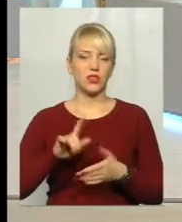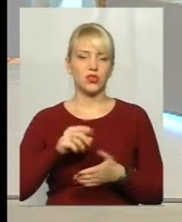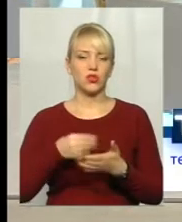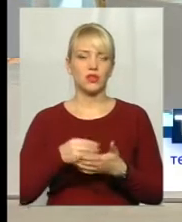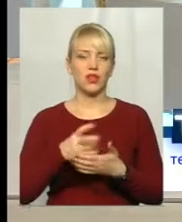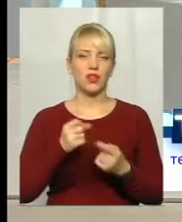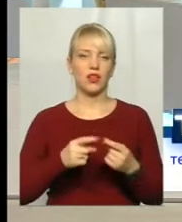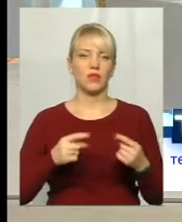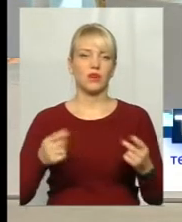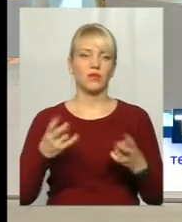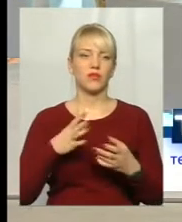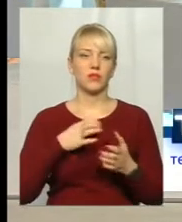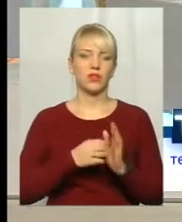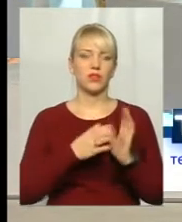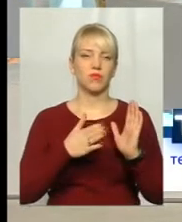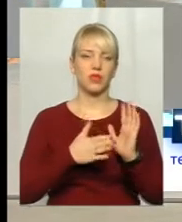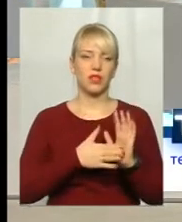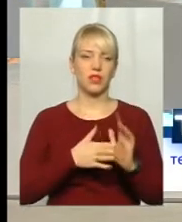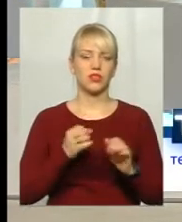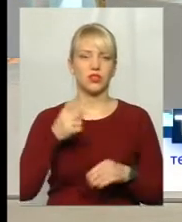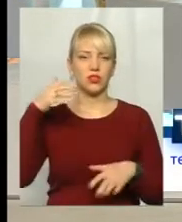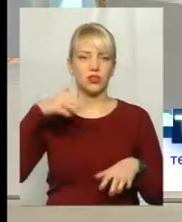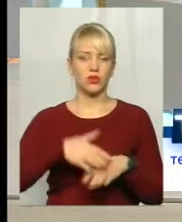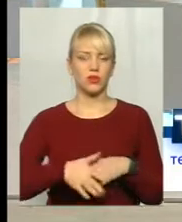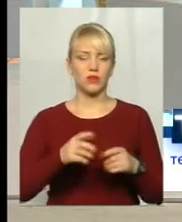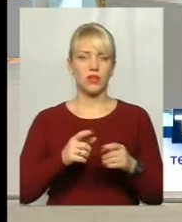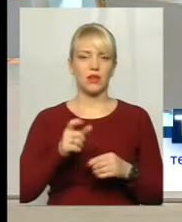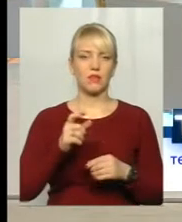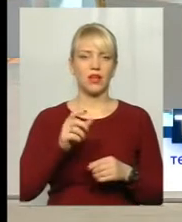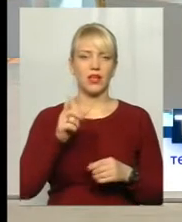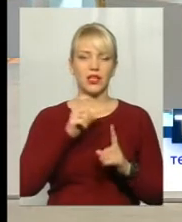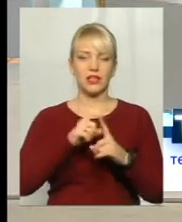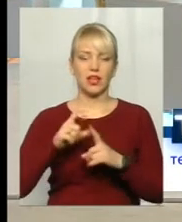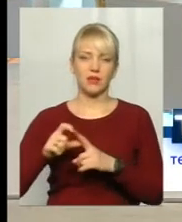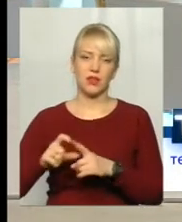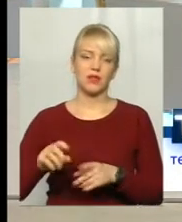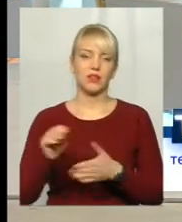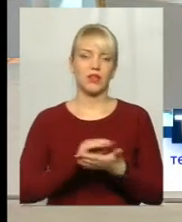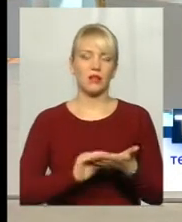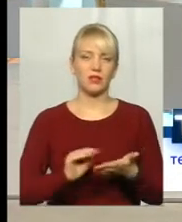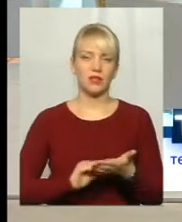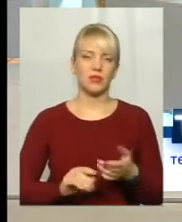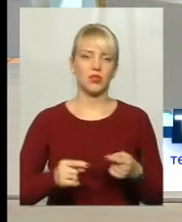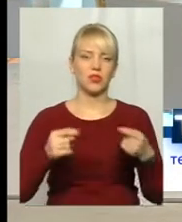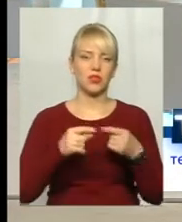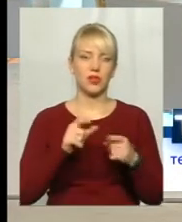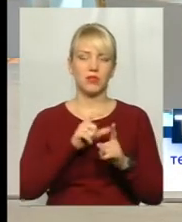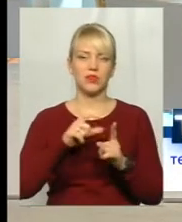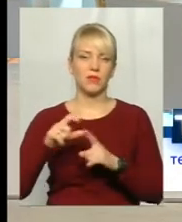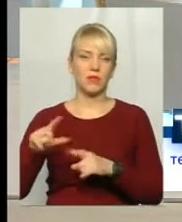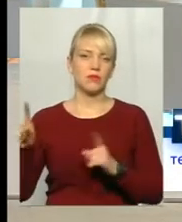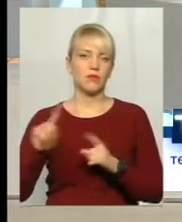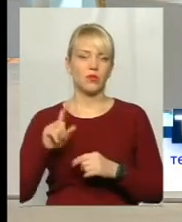мають бути позначені зрозумілими термінами, написами, чіткими написами, щоб людина